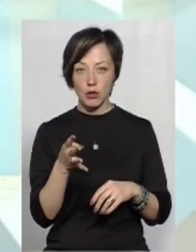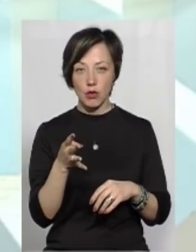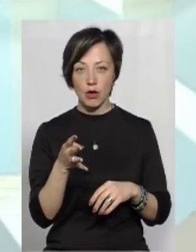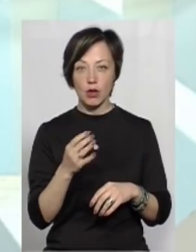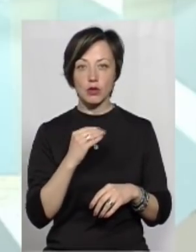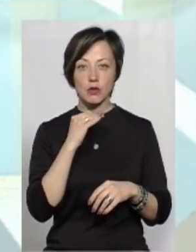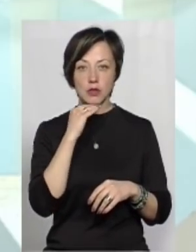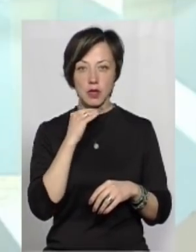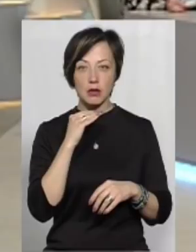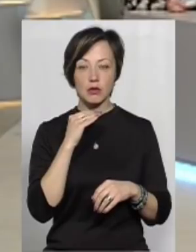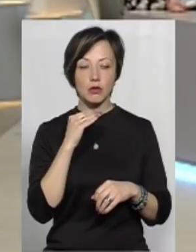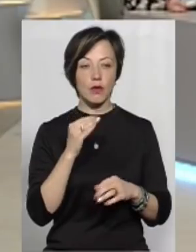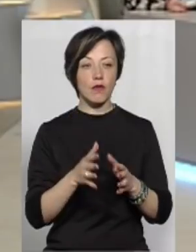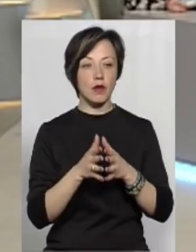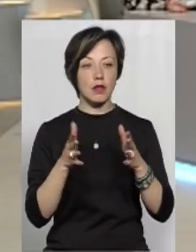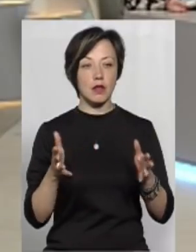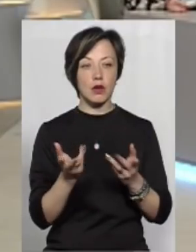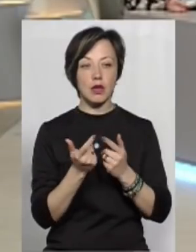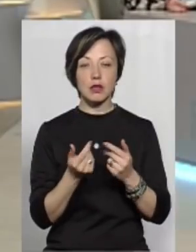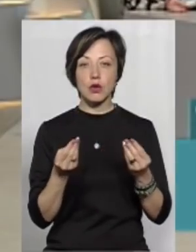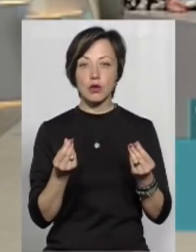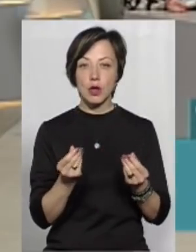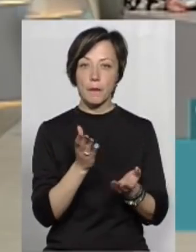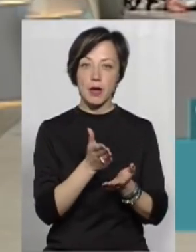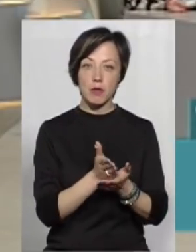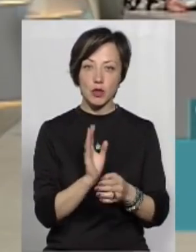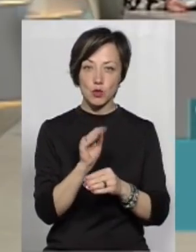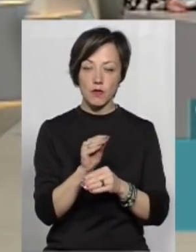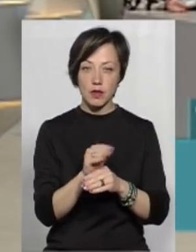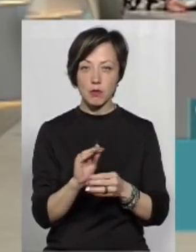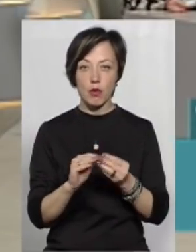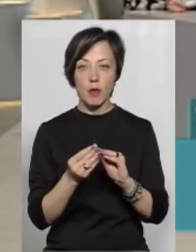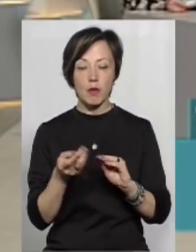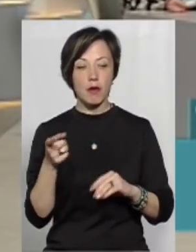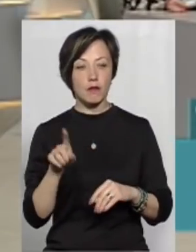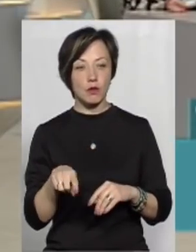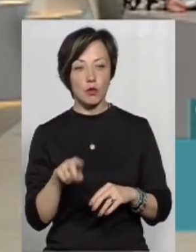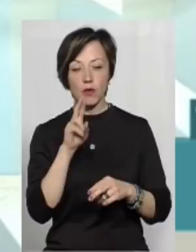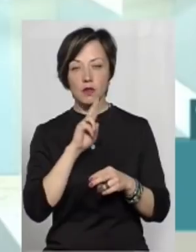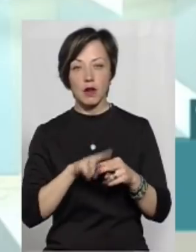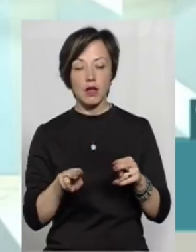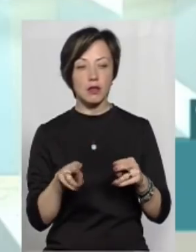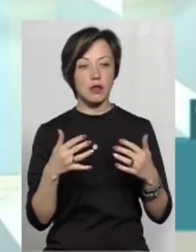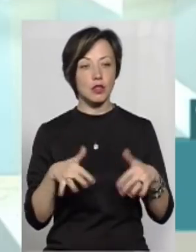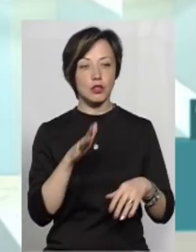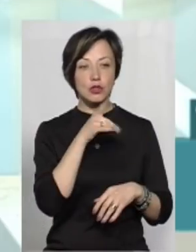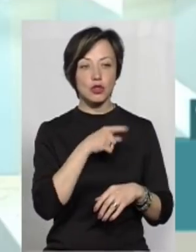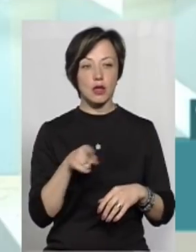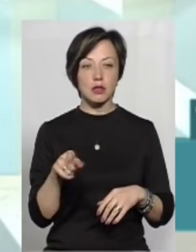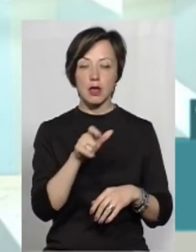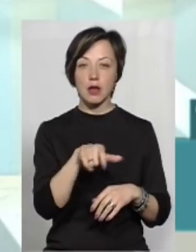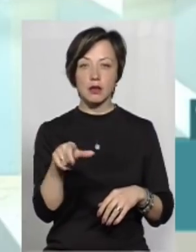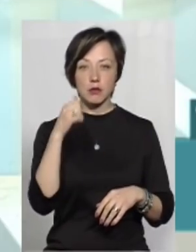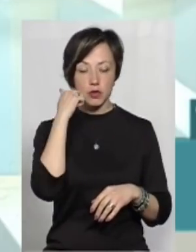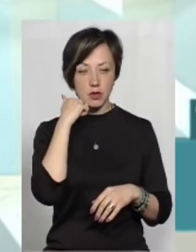достатньо велику кількість грошей, як прямих субвенцій. Проблема в тому, що вони втратили час. Частина людей